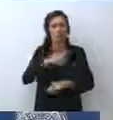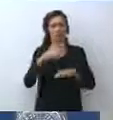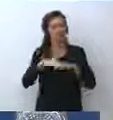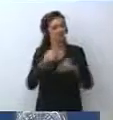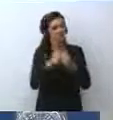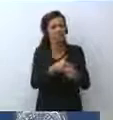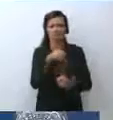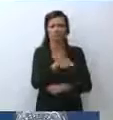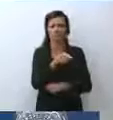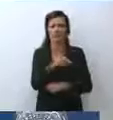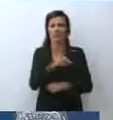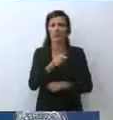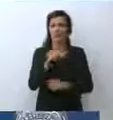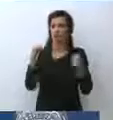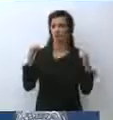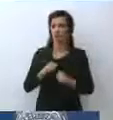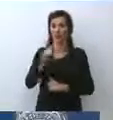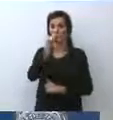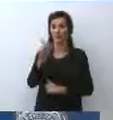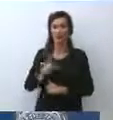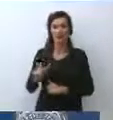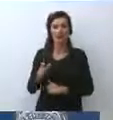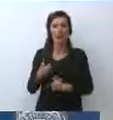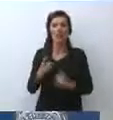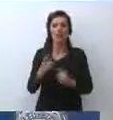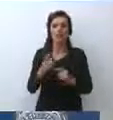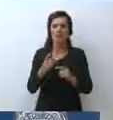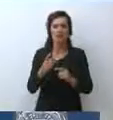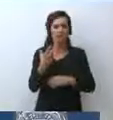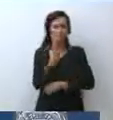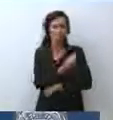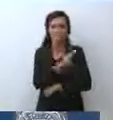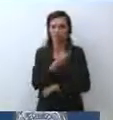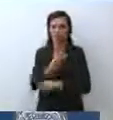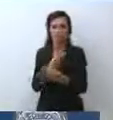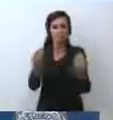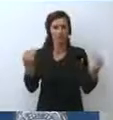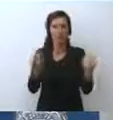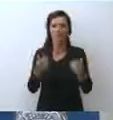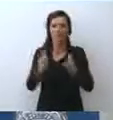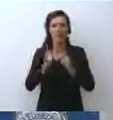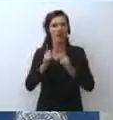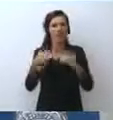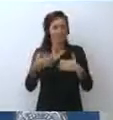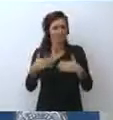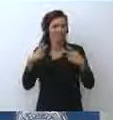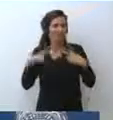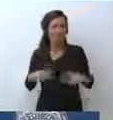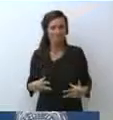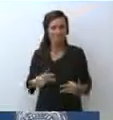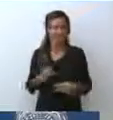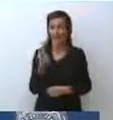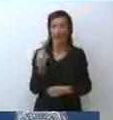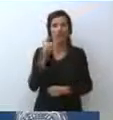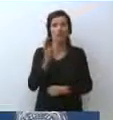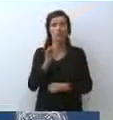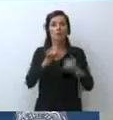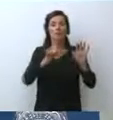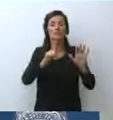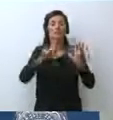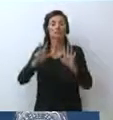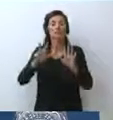italiani in questo momento è molto positiva e molto incoraggiante. Abbiamo superato nella giornata di ieri 78 milioni di